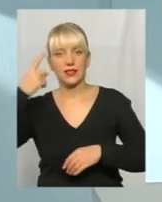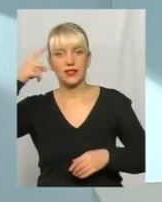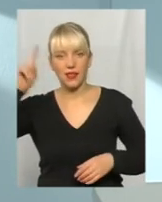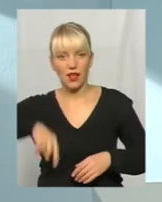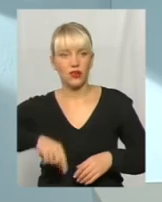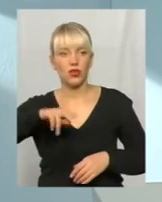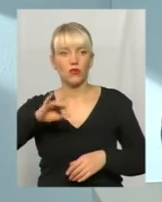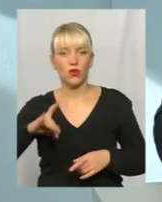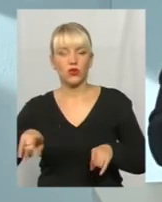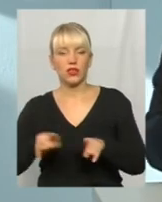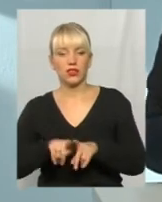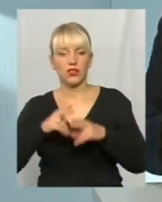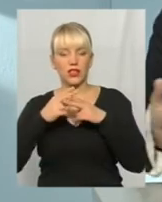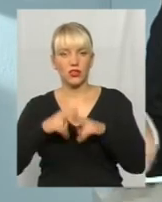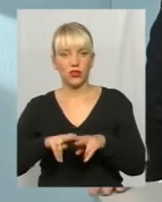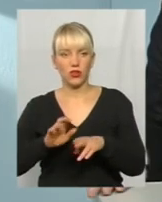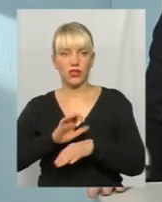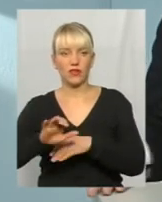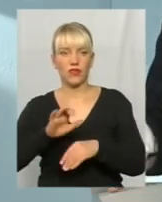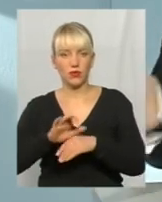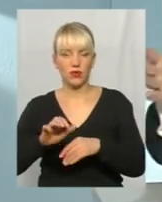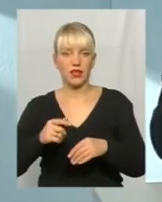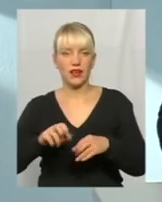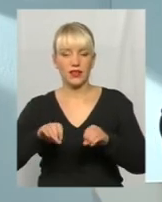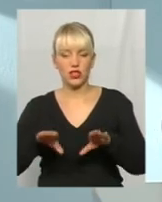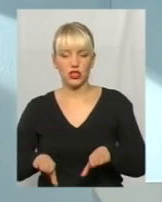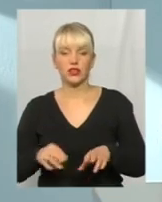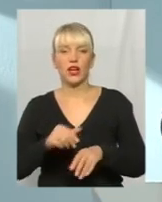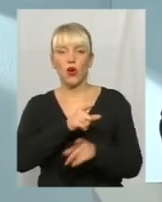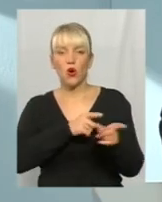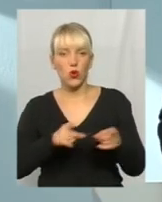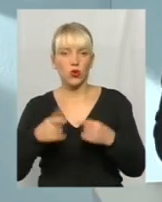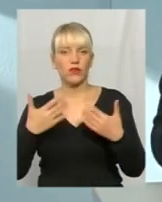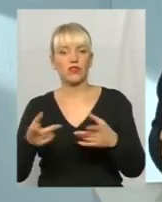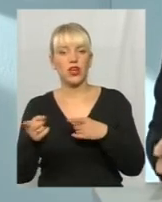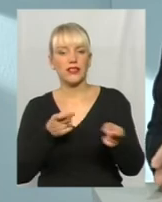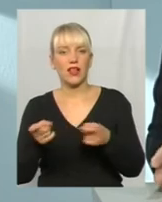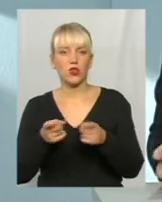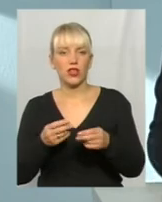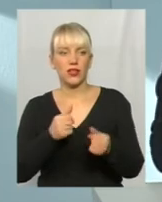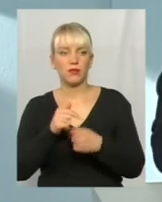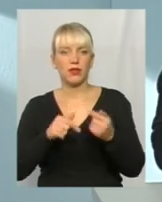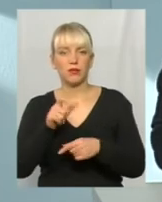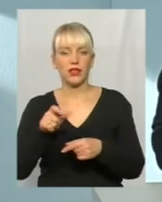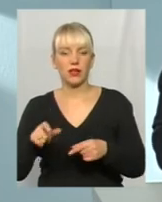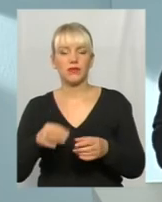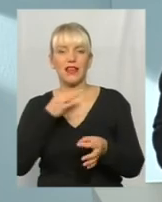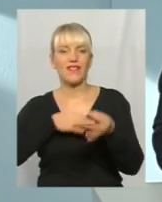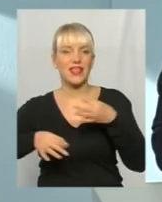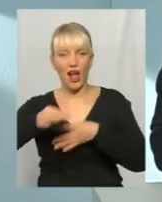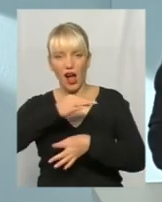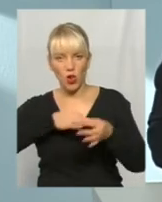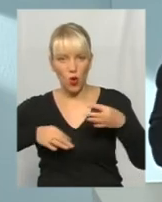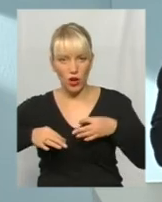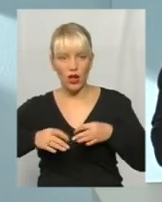такі технології вироблення рішень. Готові вже залучати підприємців. Діалог поки, я б